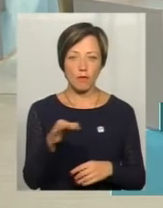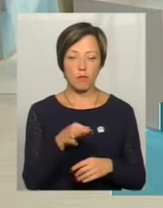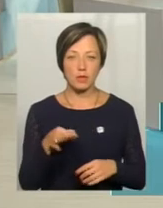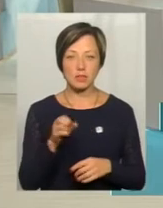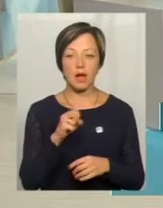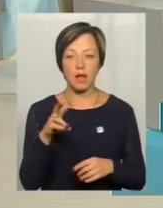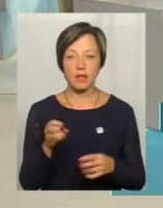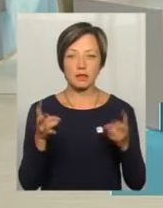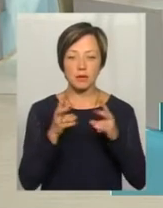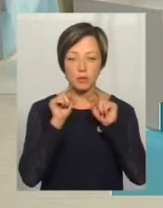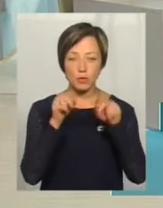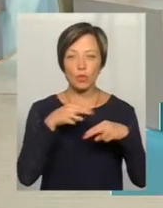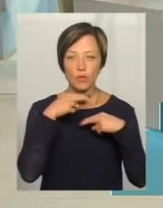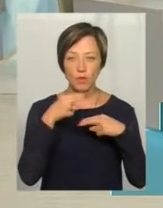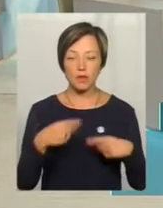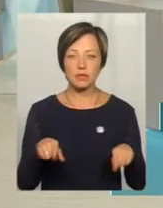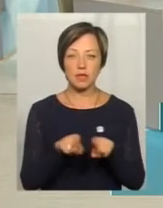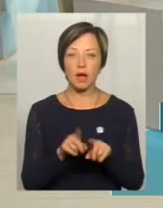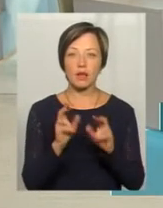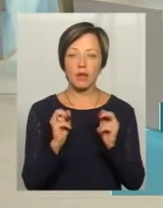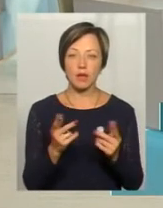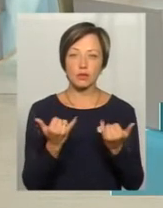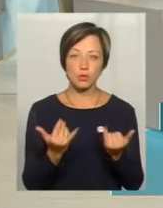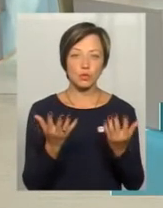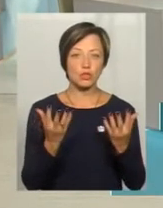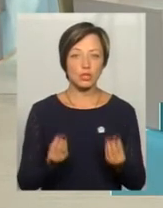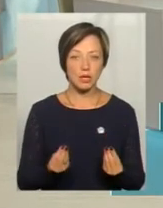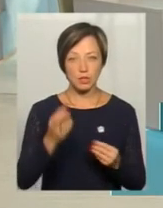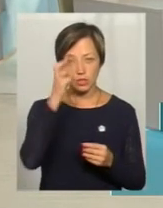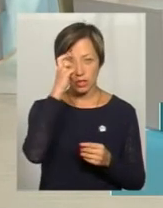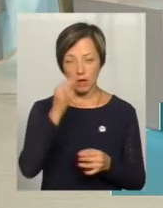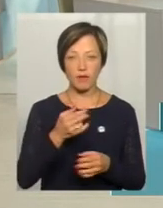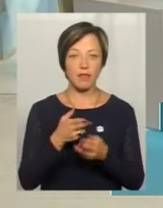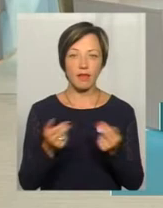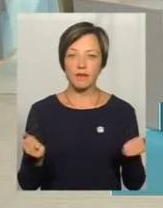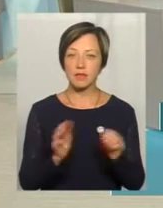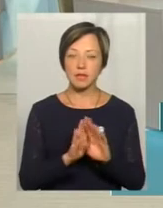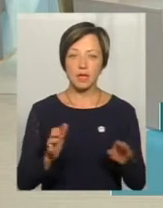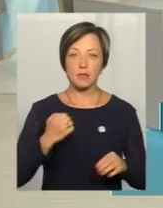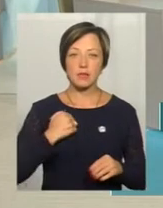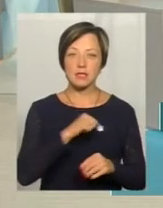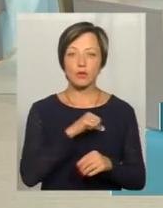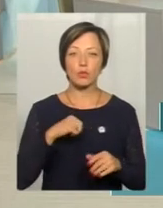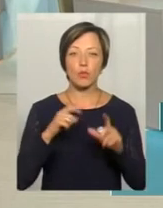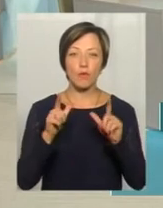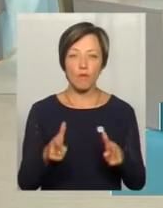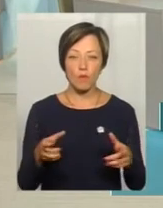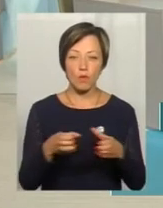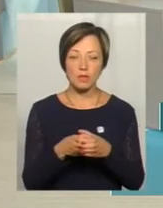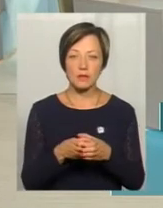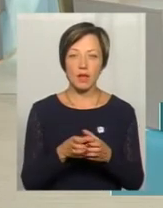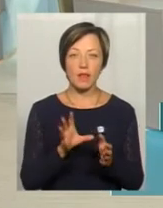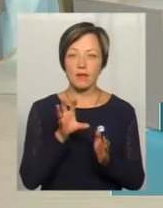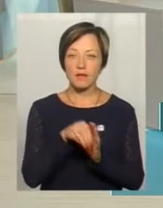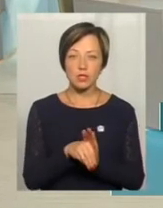їм треба приділити увагу, так як на сьогоднішній держава не визнає бійців-добровольців, які не